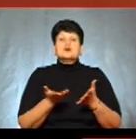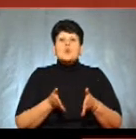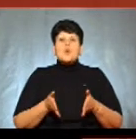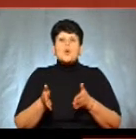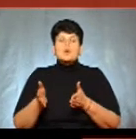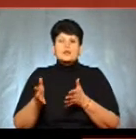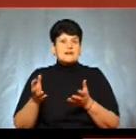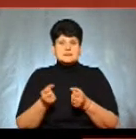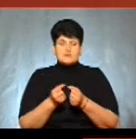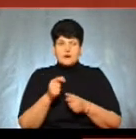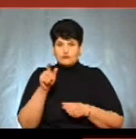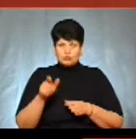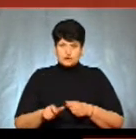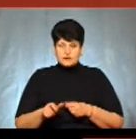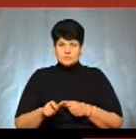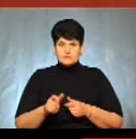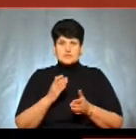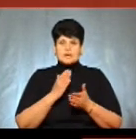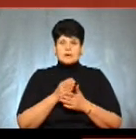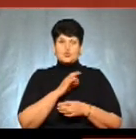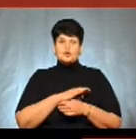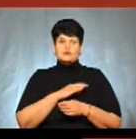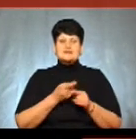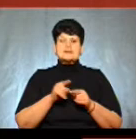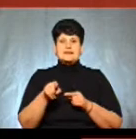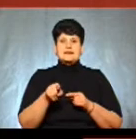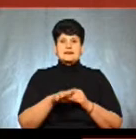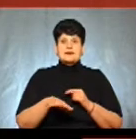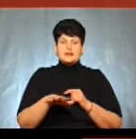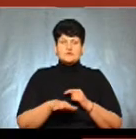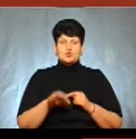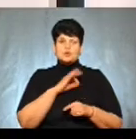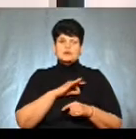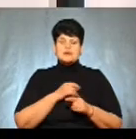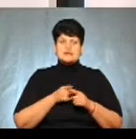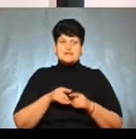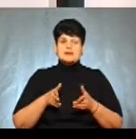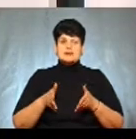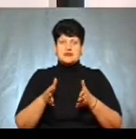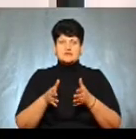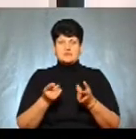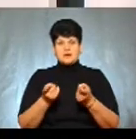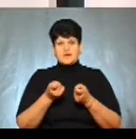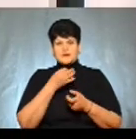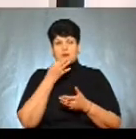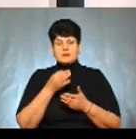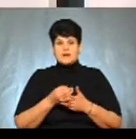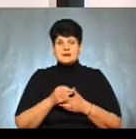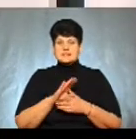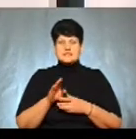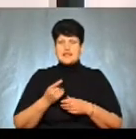навіть не зловив людину, є користувач даної ділянки, користувача даної ділянки, він притягує за відповідальність за